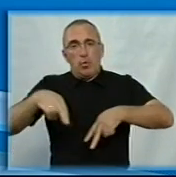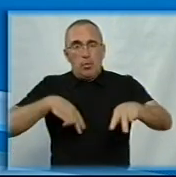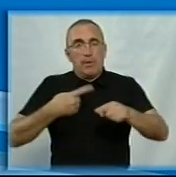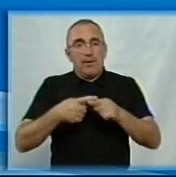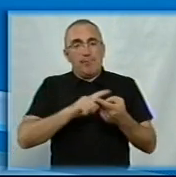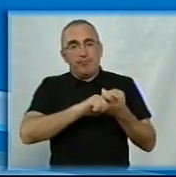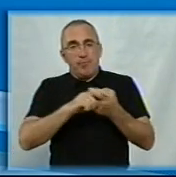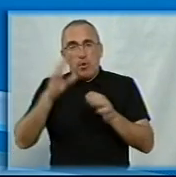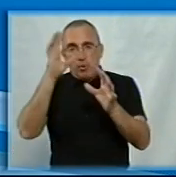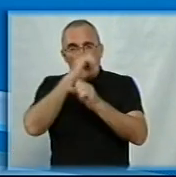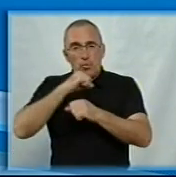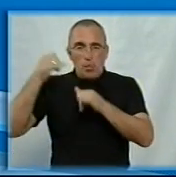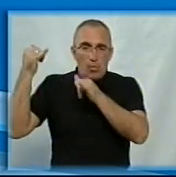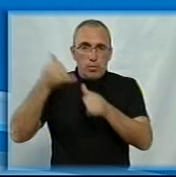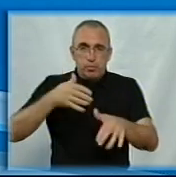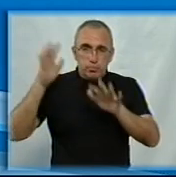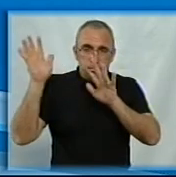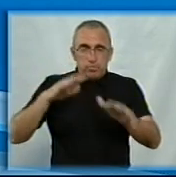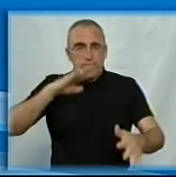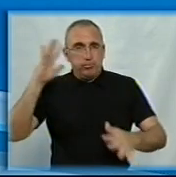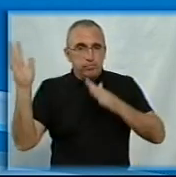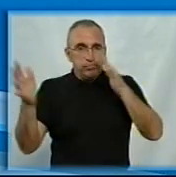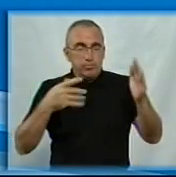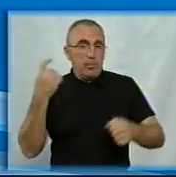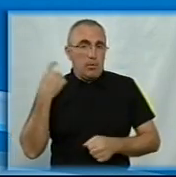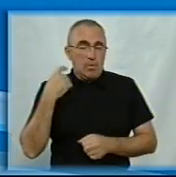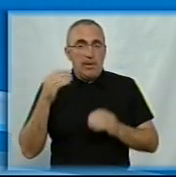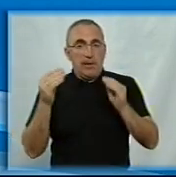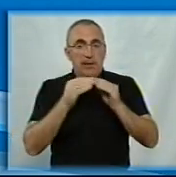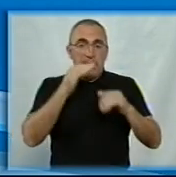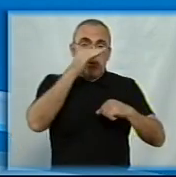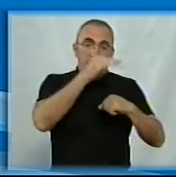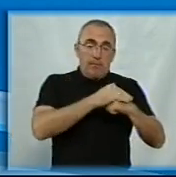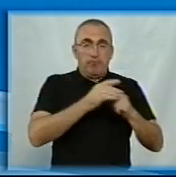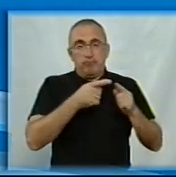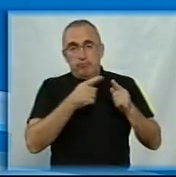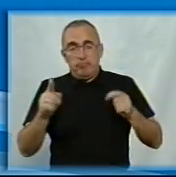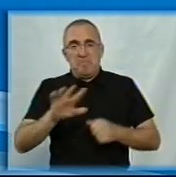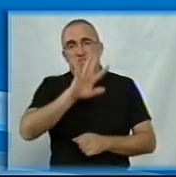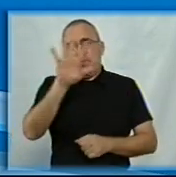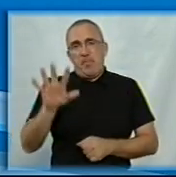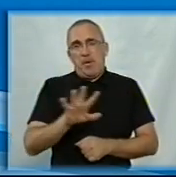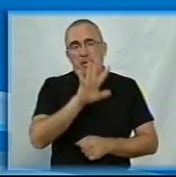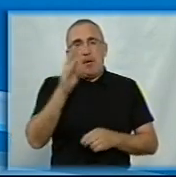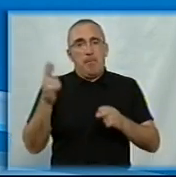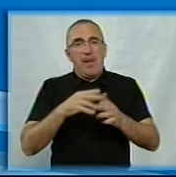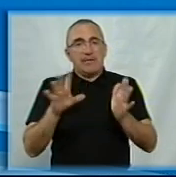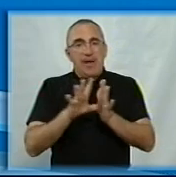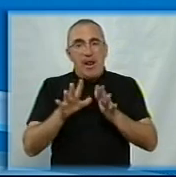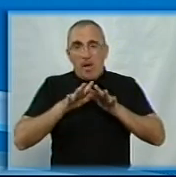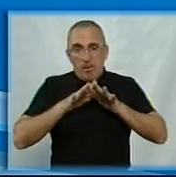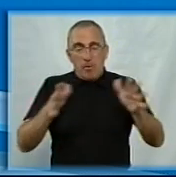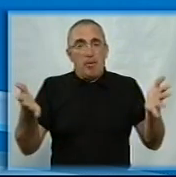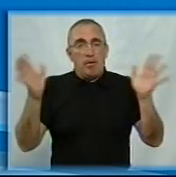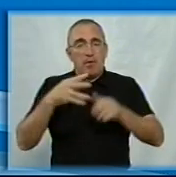Такі наслідки нічної зливи та буревію у Кропивницькому. Злива почалась о 10-й вечора, тривала понад 5 годин. Без електропостачання